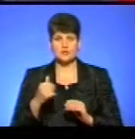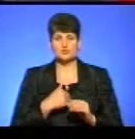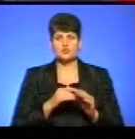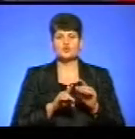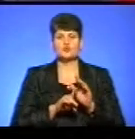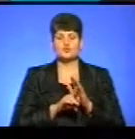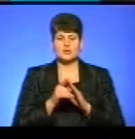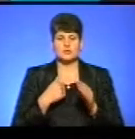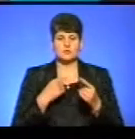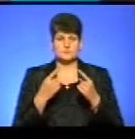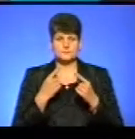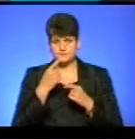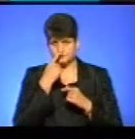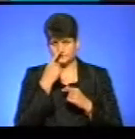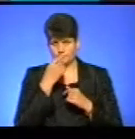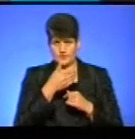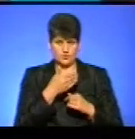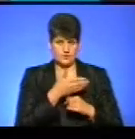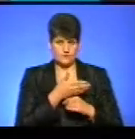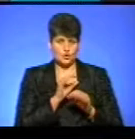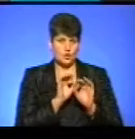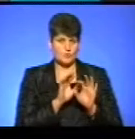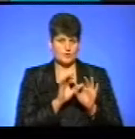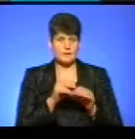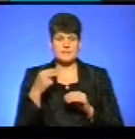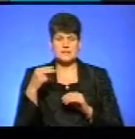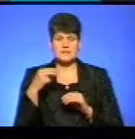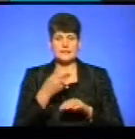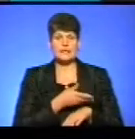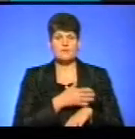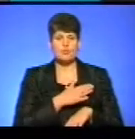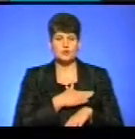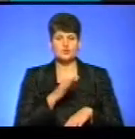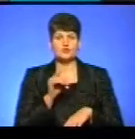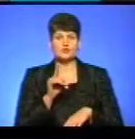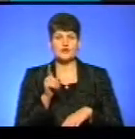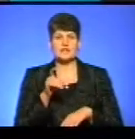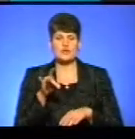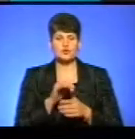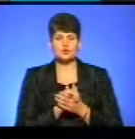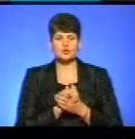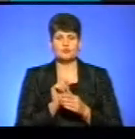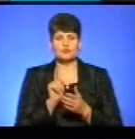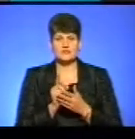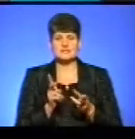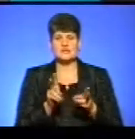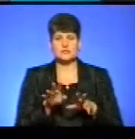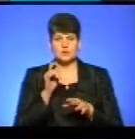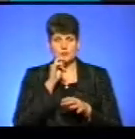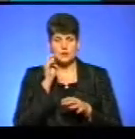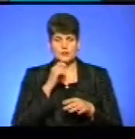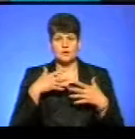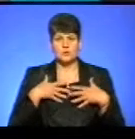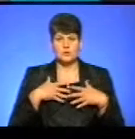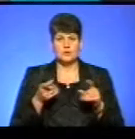розмову з нещодавнього коментаря президента Польщі про те, що Євросоюз повинен залишити Україні можливість та Грузії